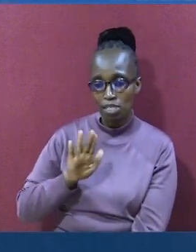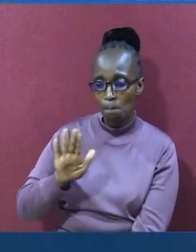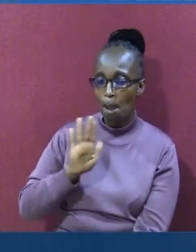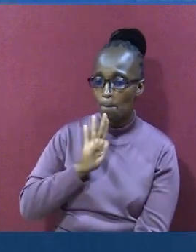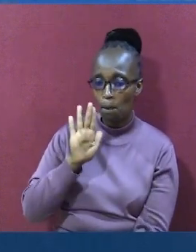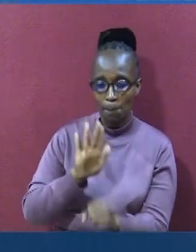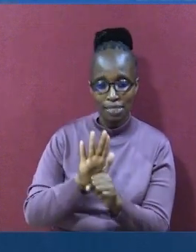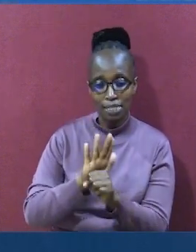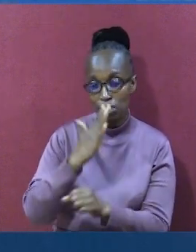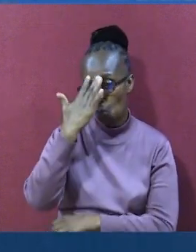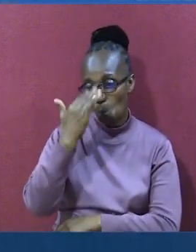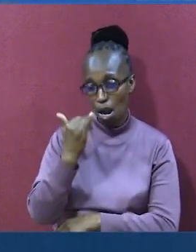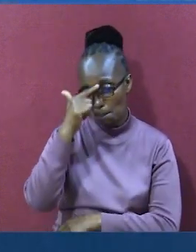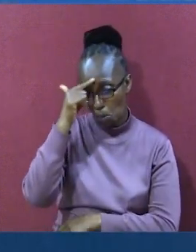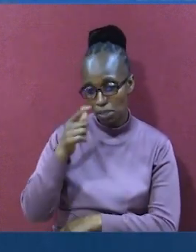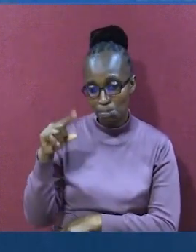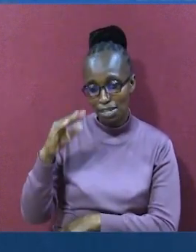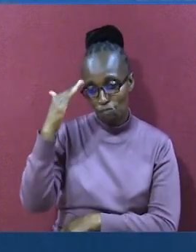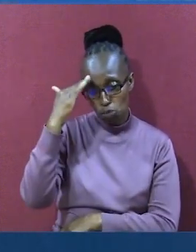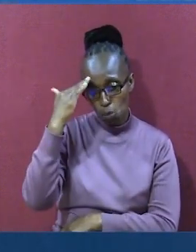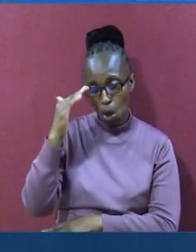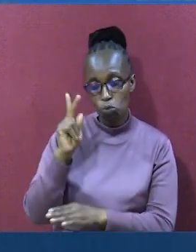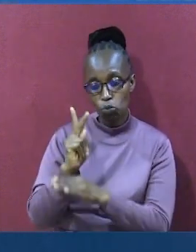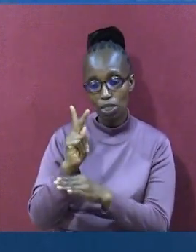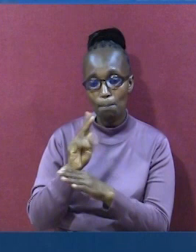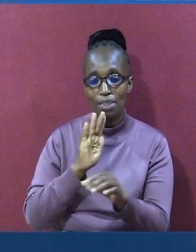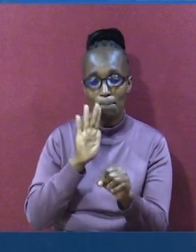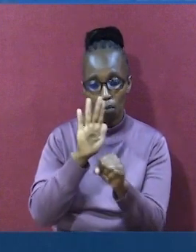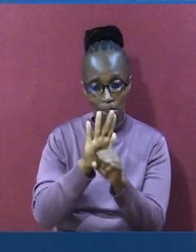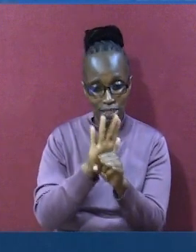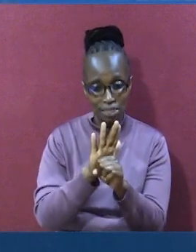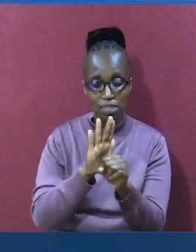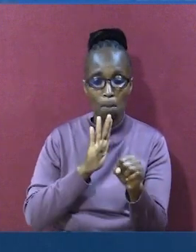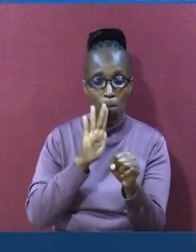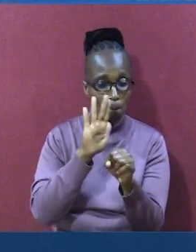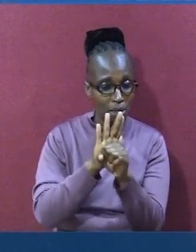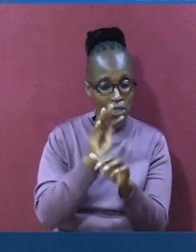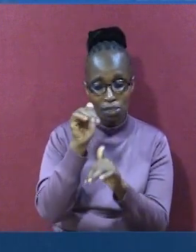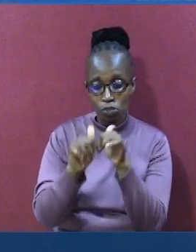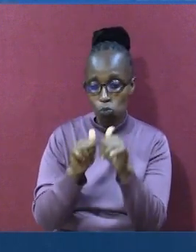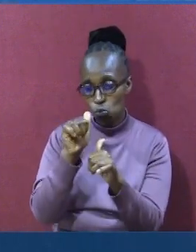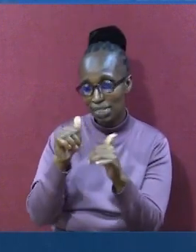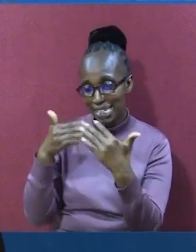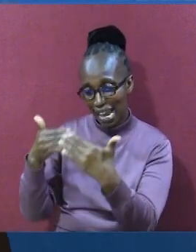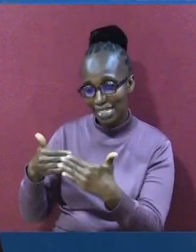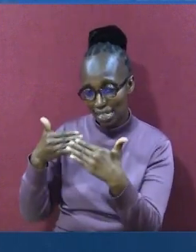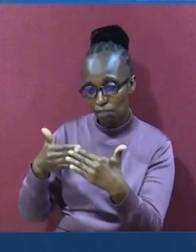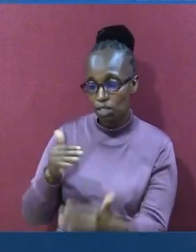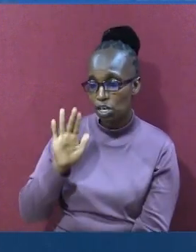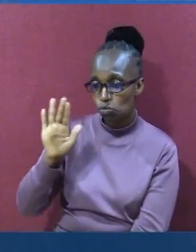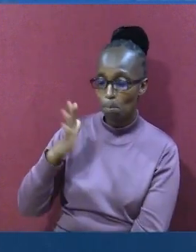Atatimiza ahadi yake kwa maana anajua kutunza ahadi. Anatunza ahadi zile ambazo ameambia watu waki.